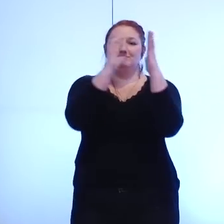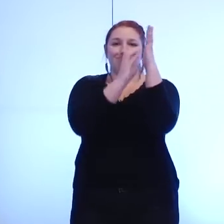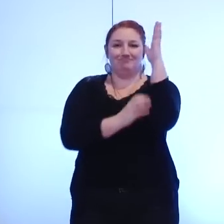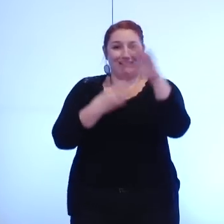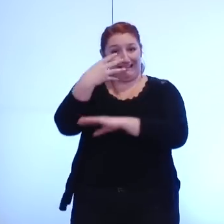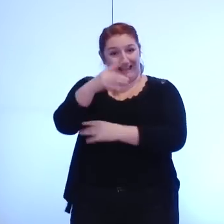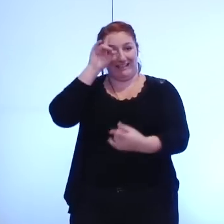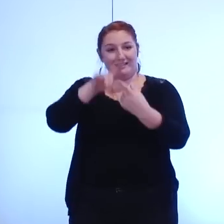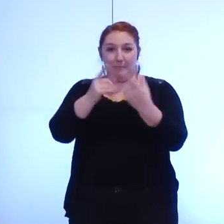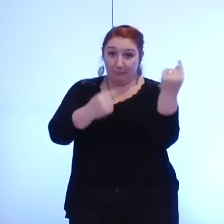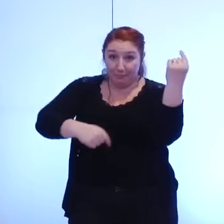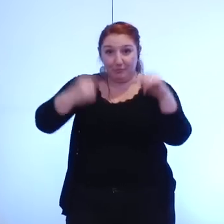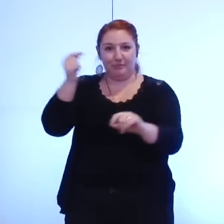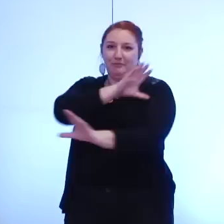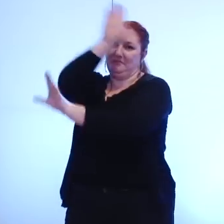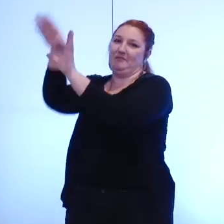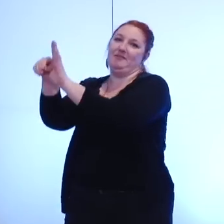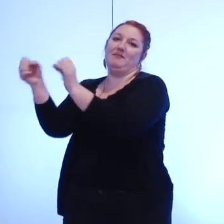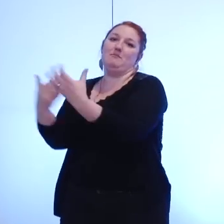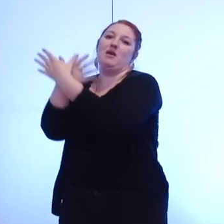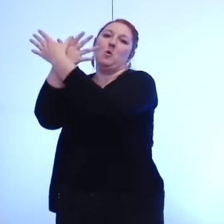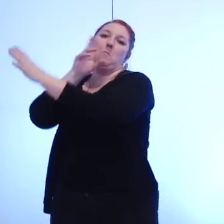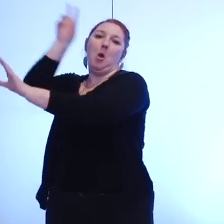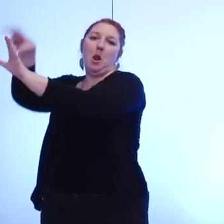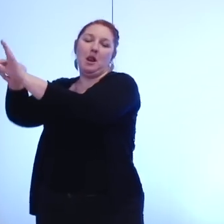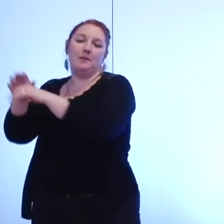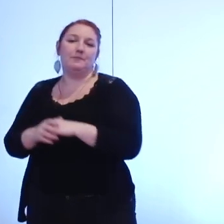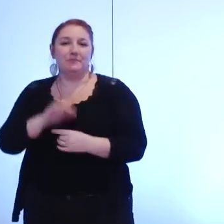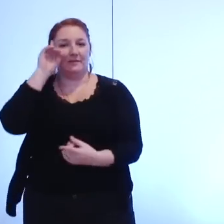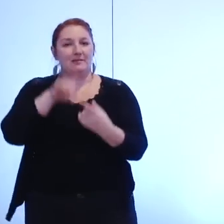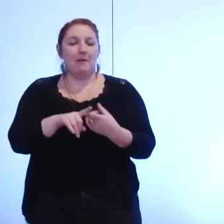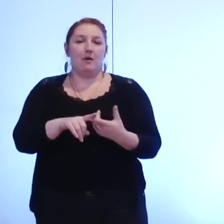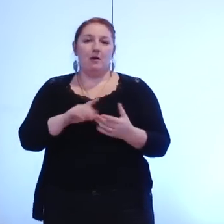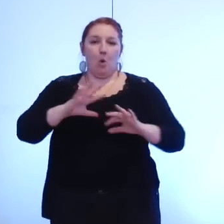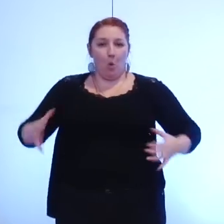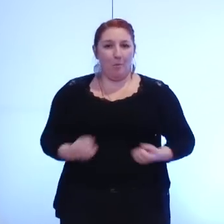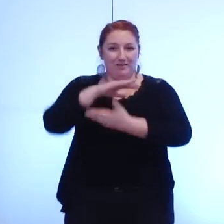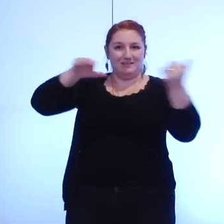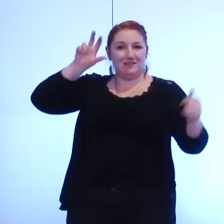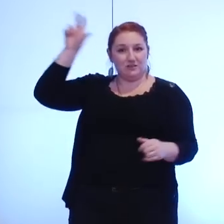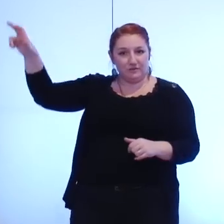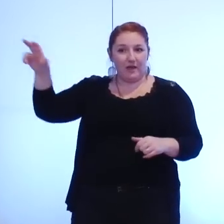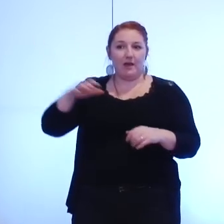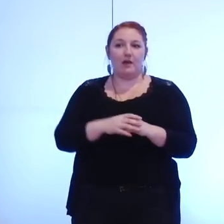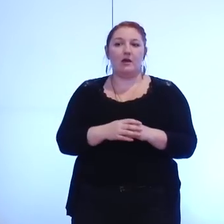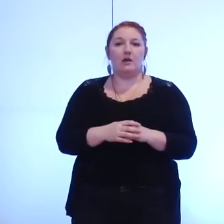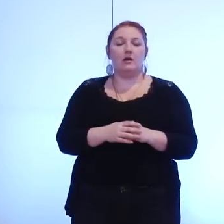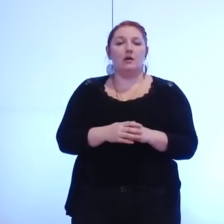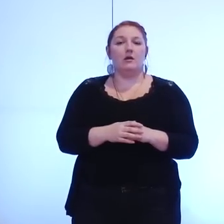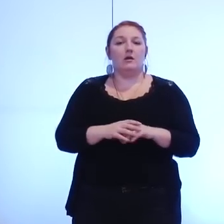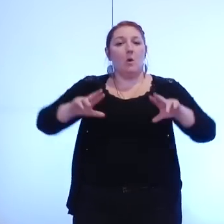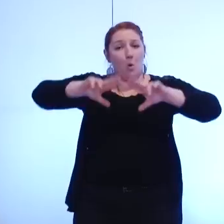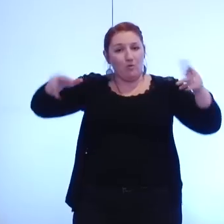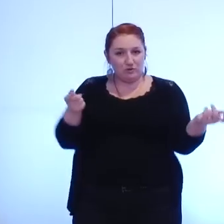portent sur le passage en métropole cette délibération porte sur les transferts de compétences et les conventions de gestion des services